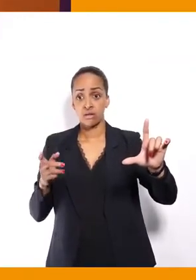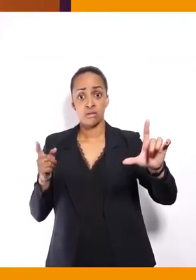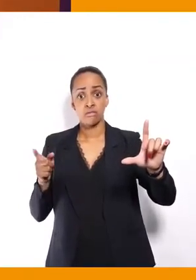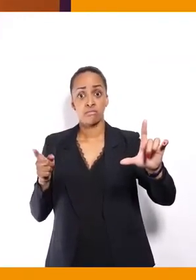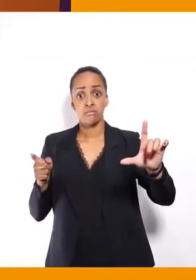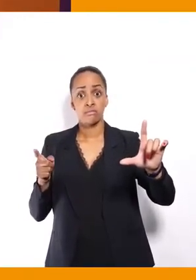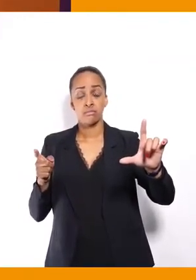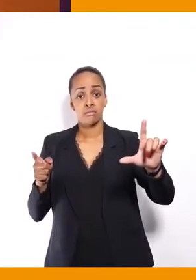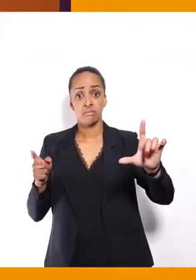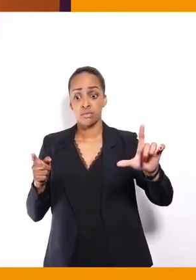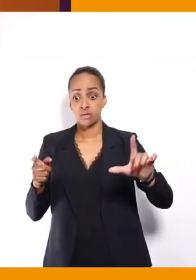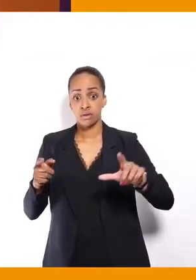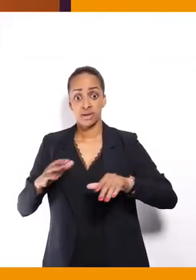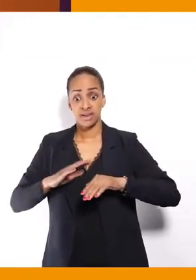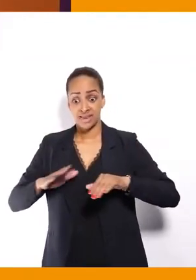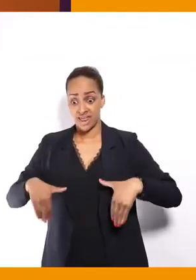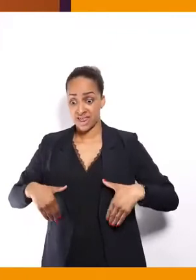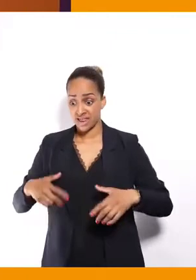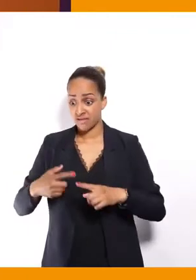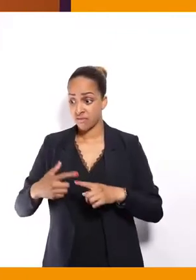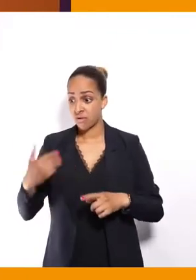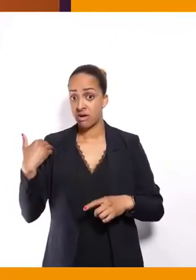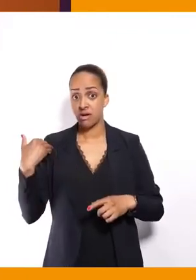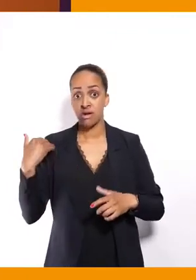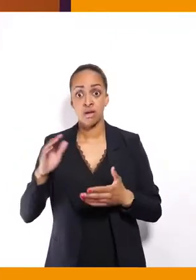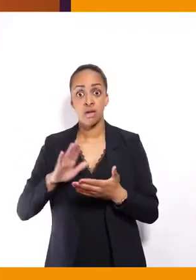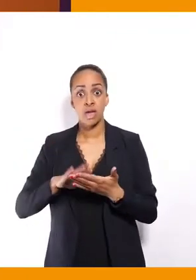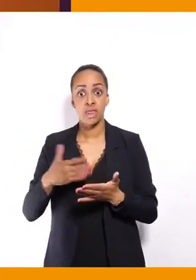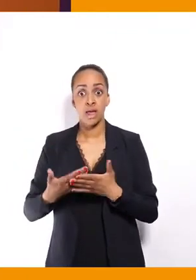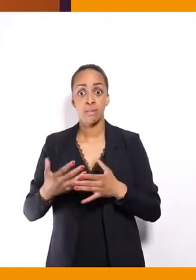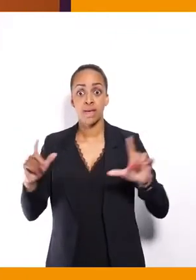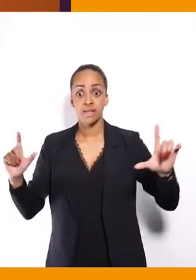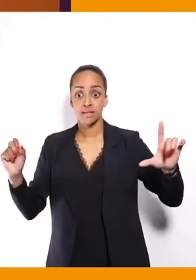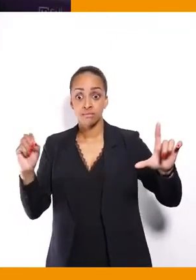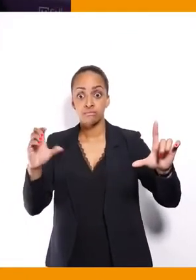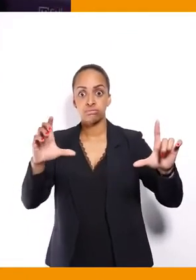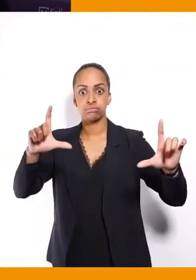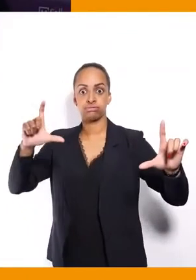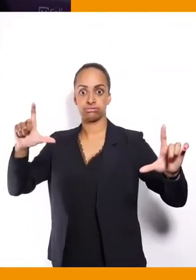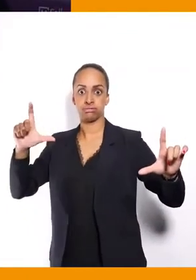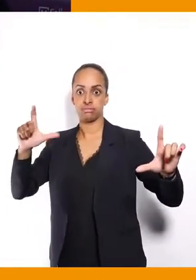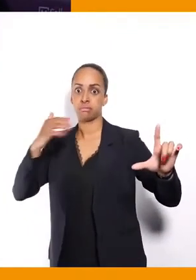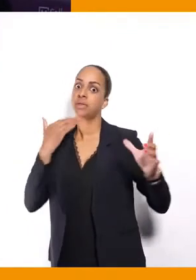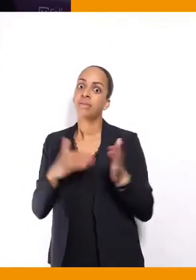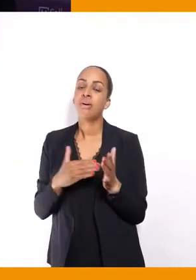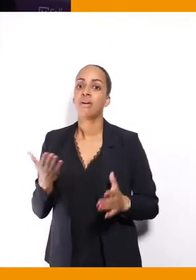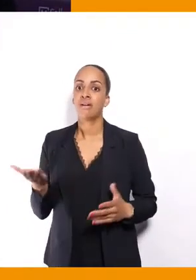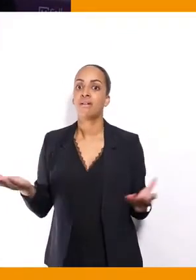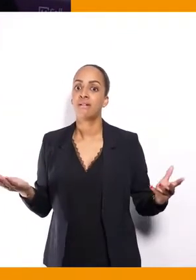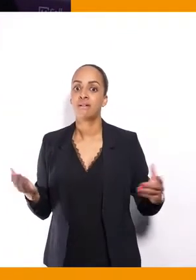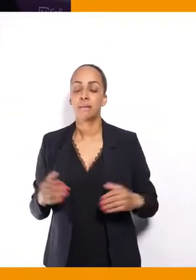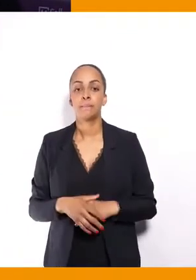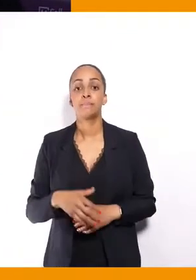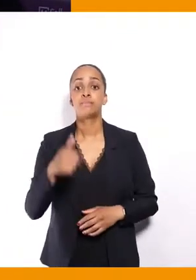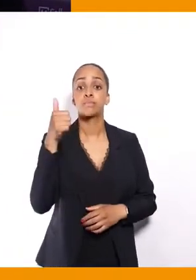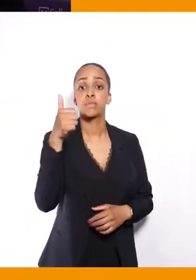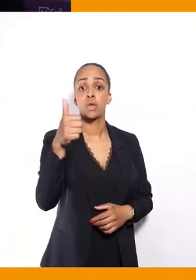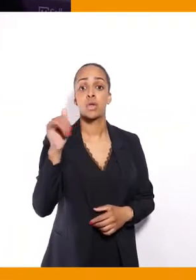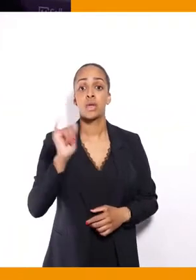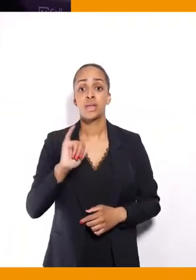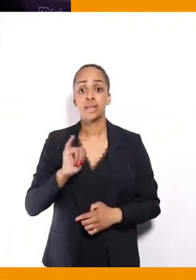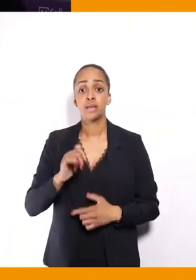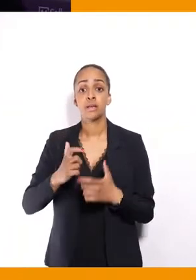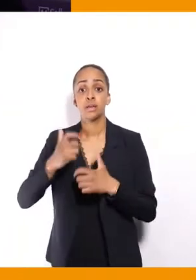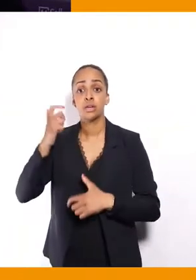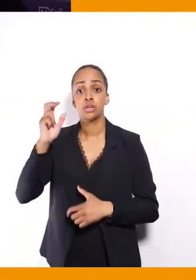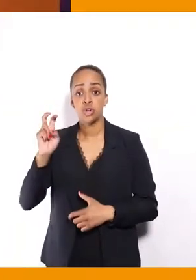sur ses dernières allocutions un interprète qui avait vraiment une très bonne taille. Un candidat, Yannick Jadot, a prévu, lui,